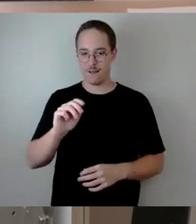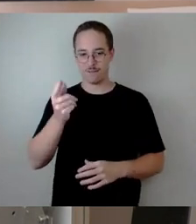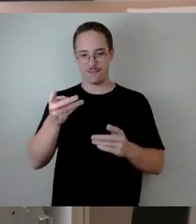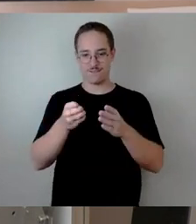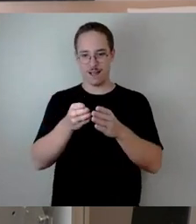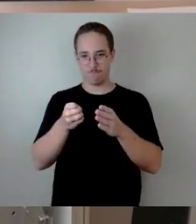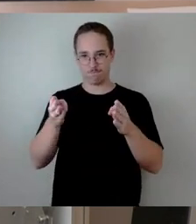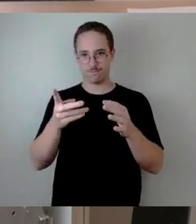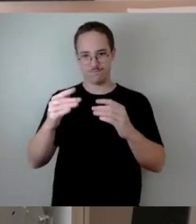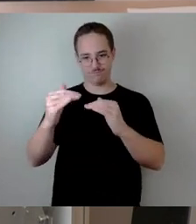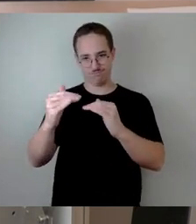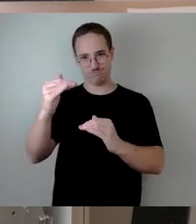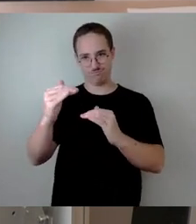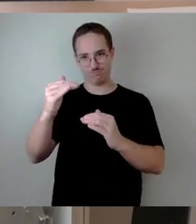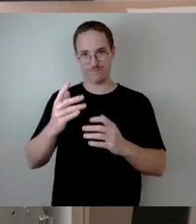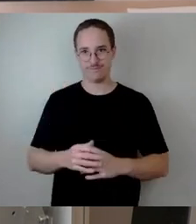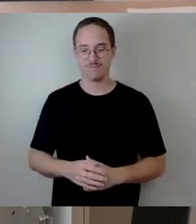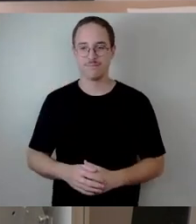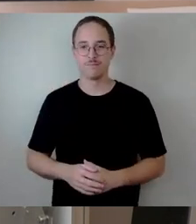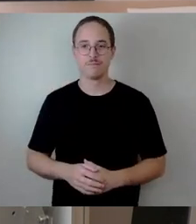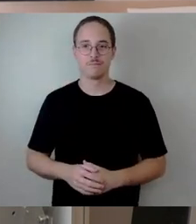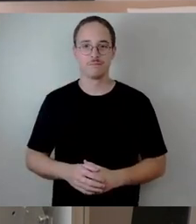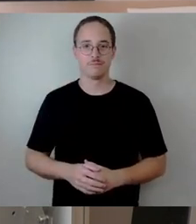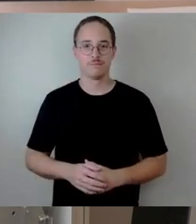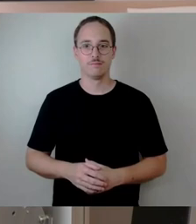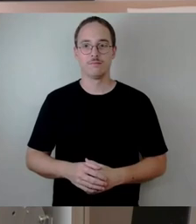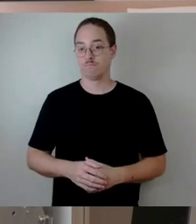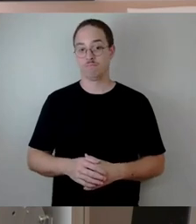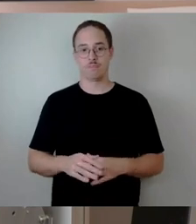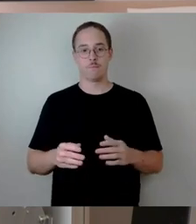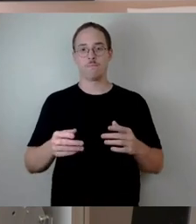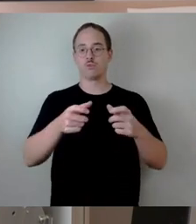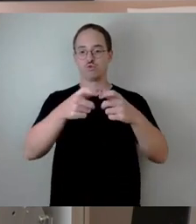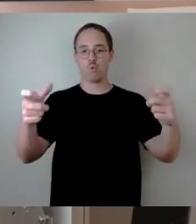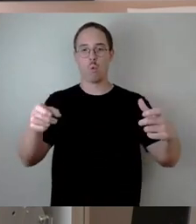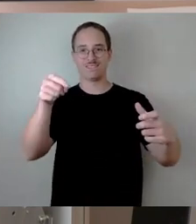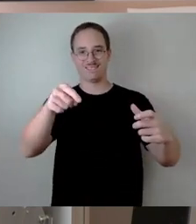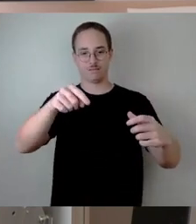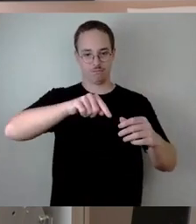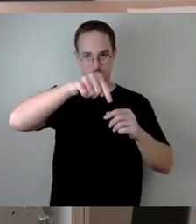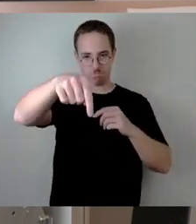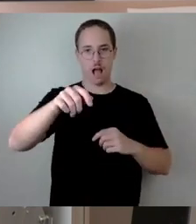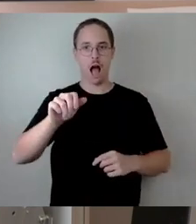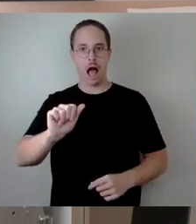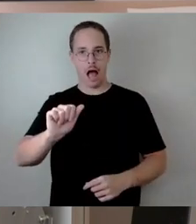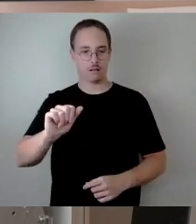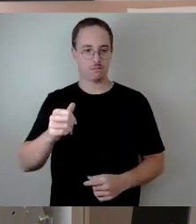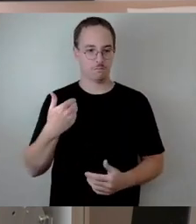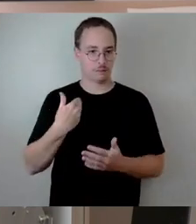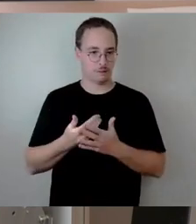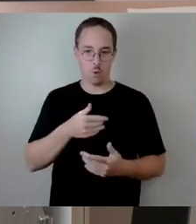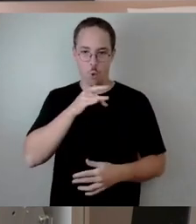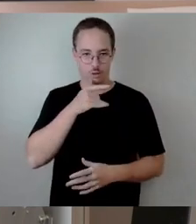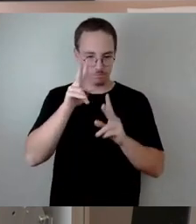Zug A können wir jetzt im Moment nichts sagen. Das werden die weiteren Untersuchungen ergeben. Dadurch,